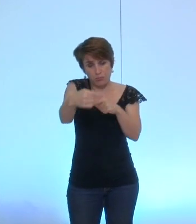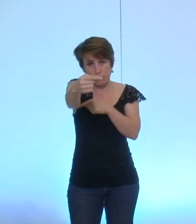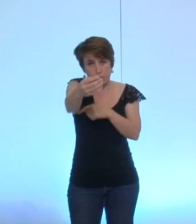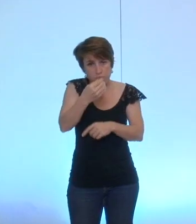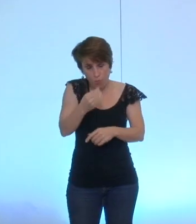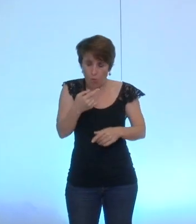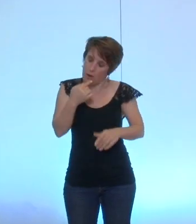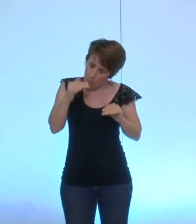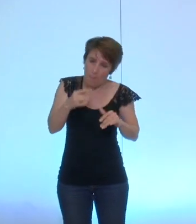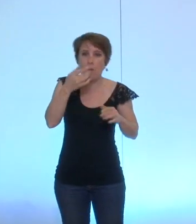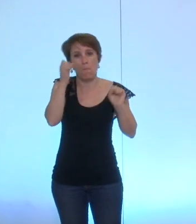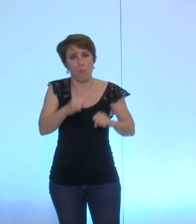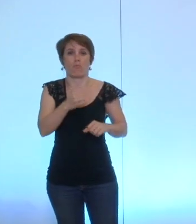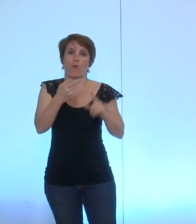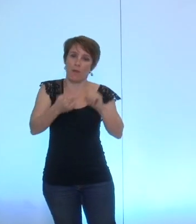Monsieur Mongaburu